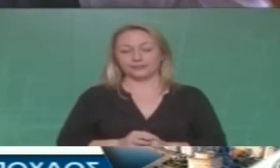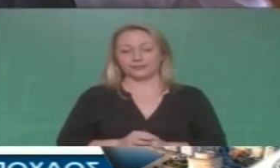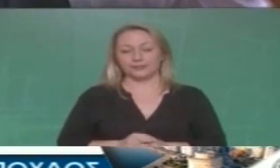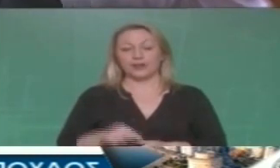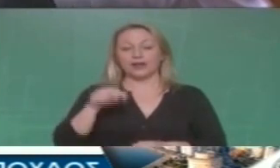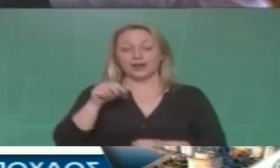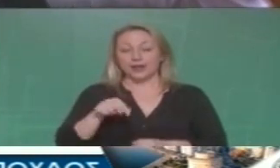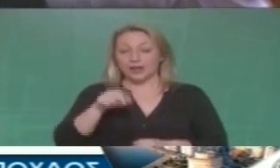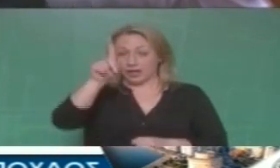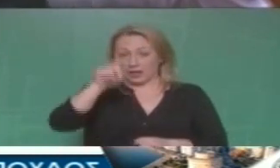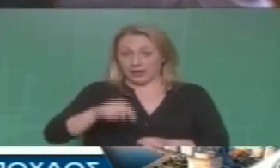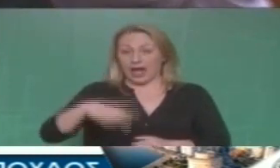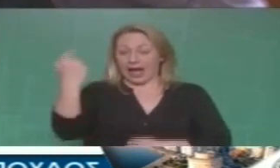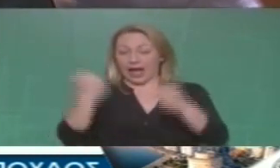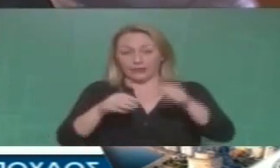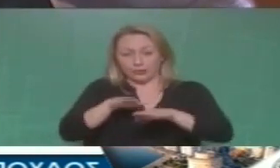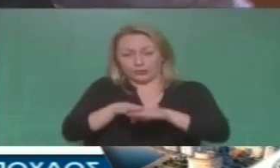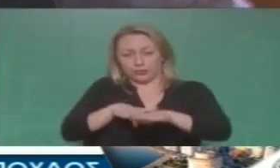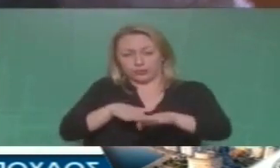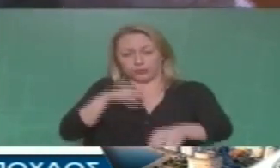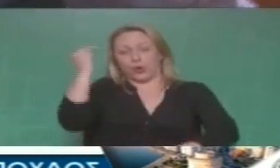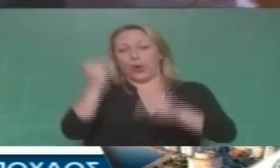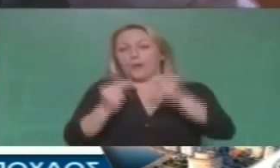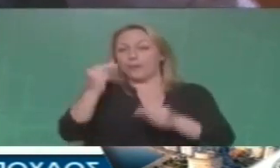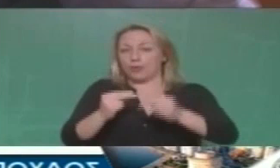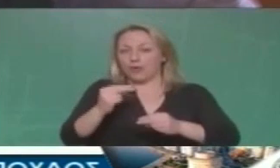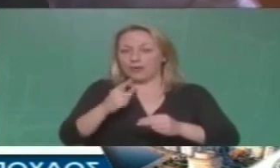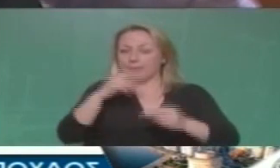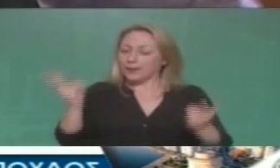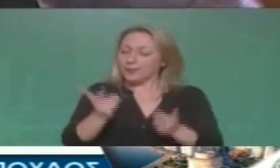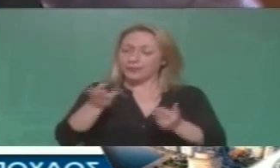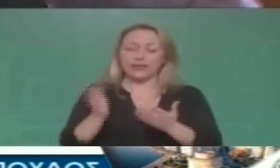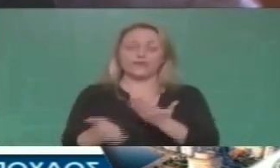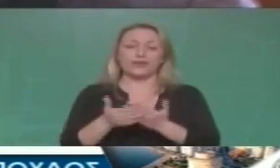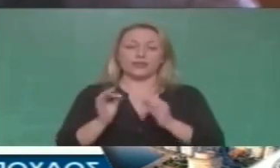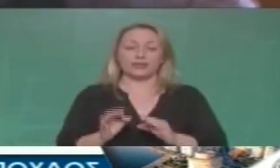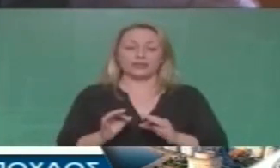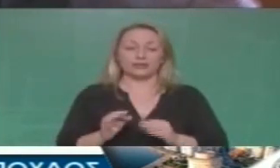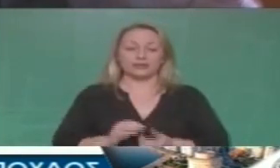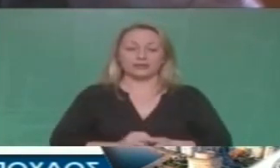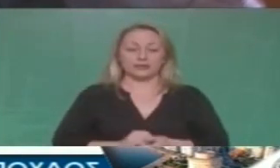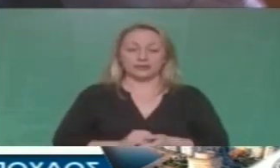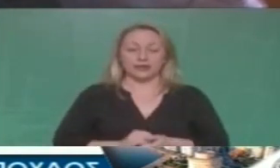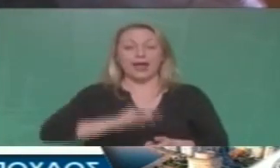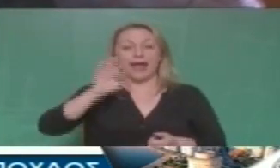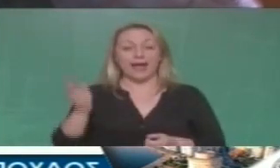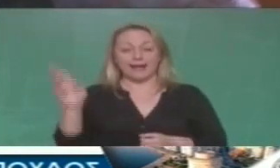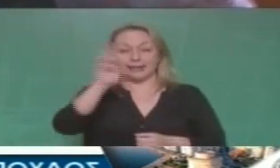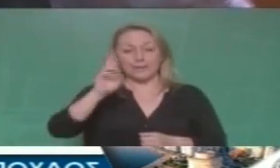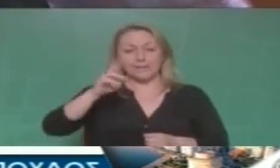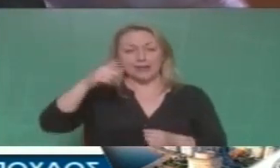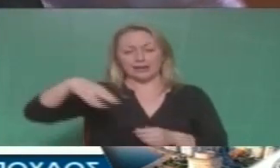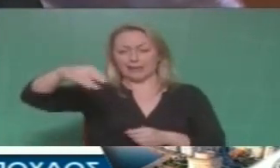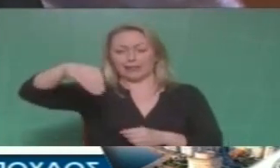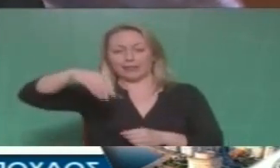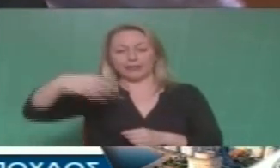μπορεί να ελαφρύνει το κυκλοφοριακό το είπαν και άλλοι συνάδελφοι και με το πάρκιντο ξεκασμένο